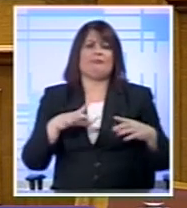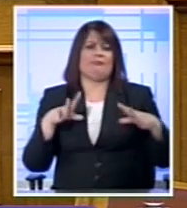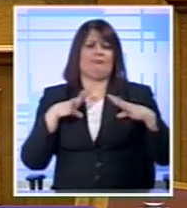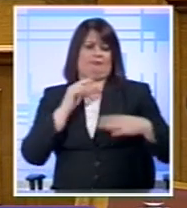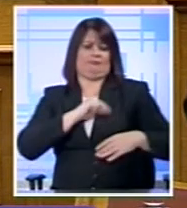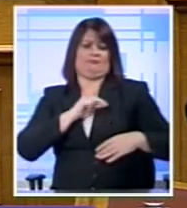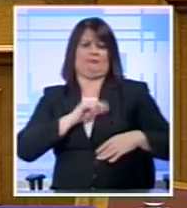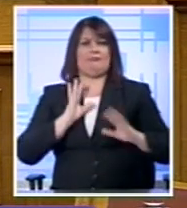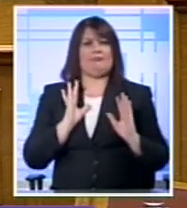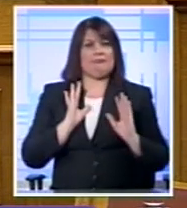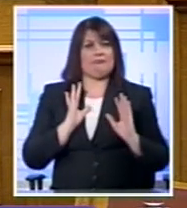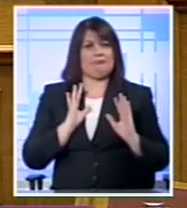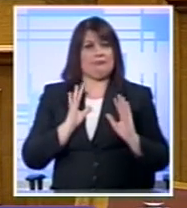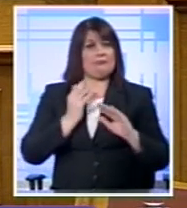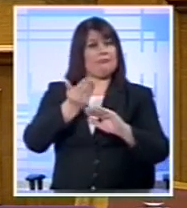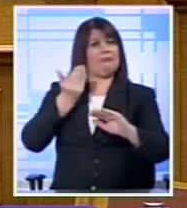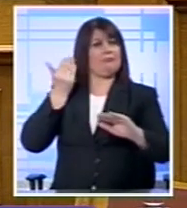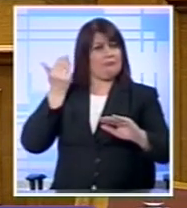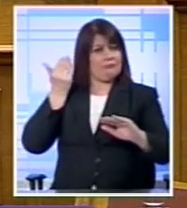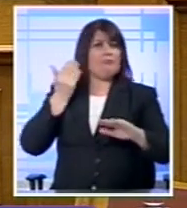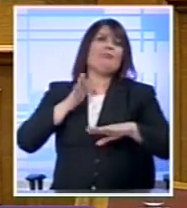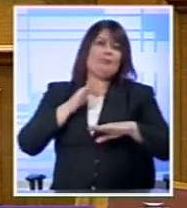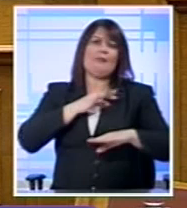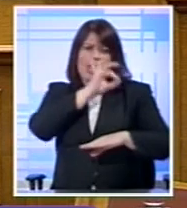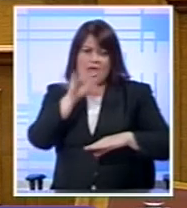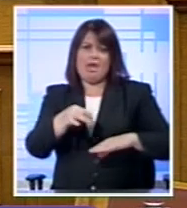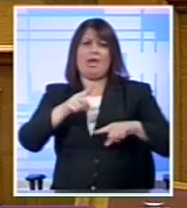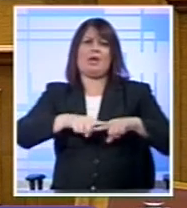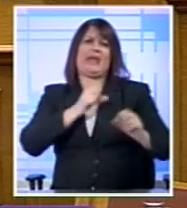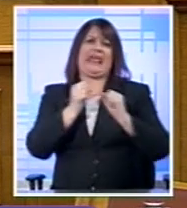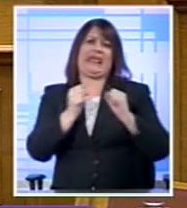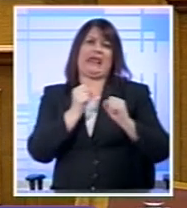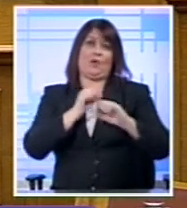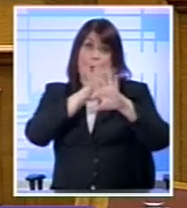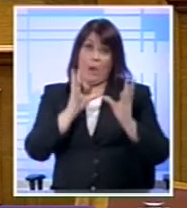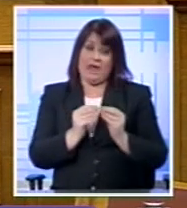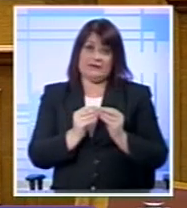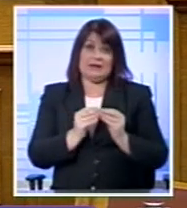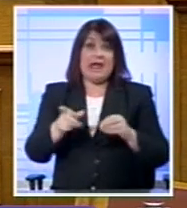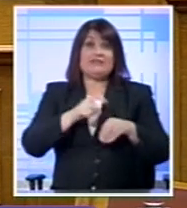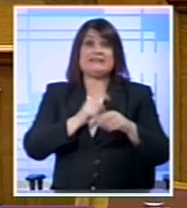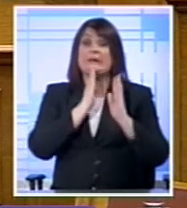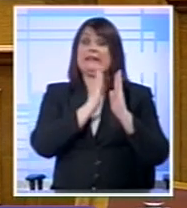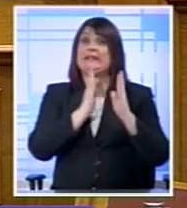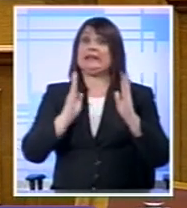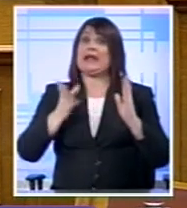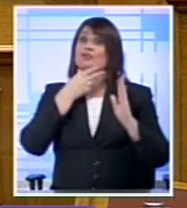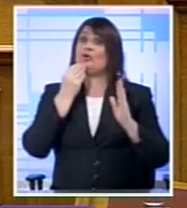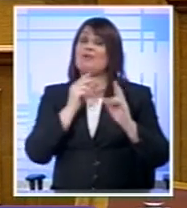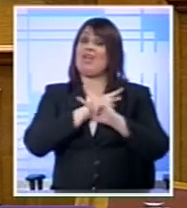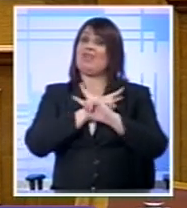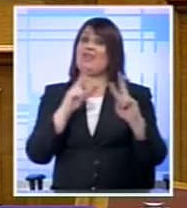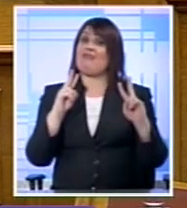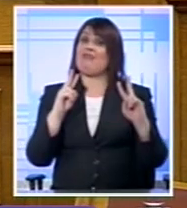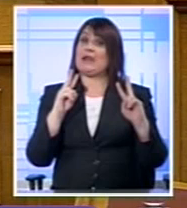φαινόμενα Από το παρελθόν που έφεραν την Ελλάδα στην κρίση Και βέβαια σήμερα που βάζουμε τάξη Με διαφάνεια